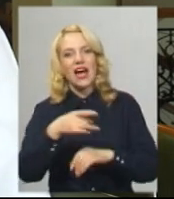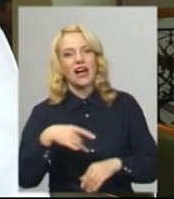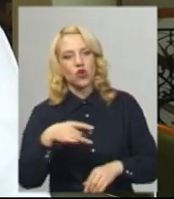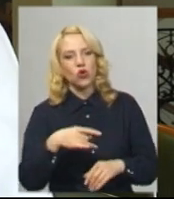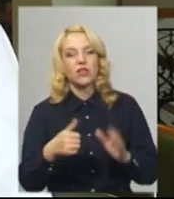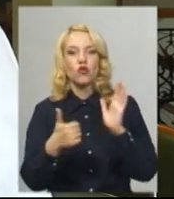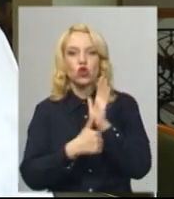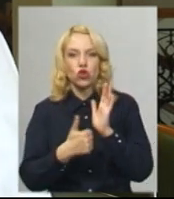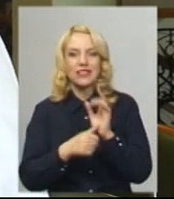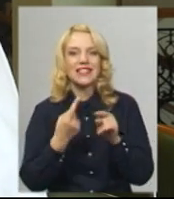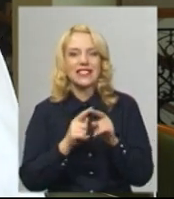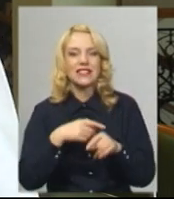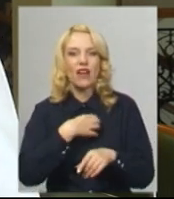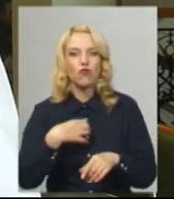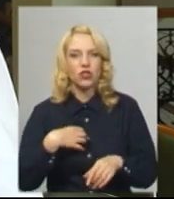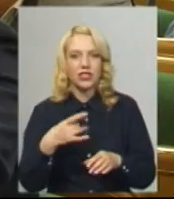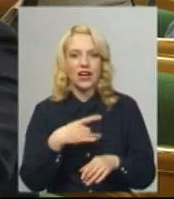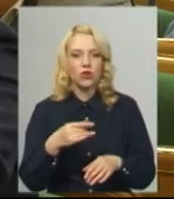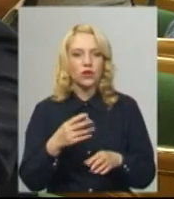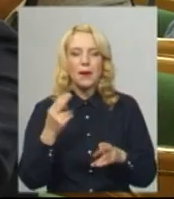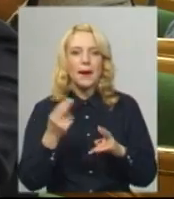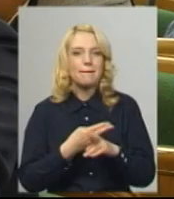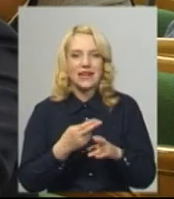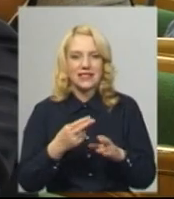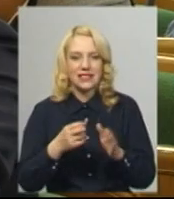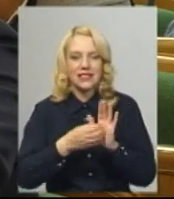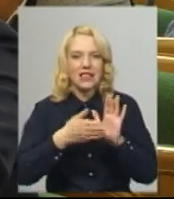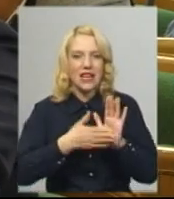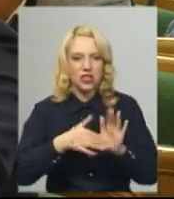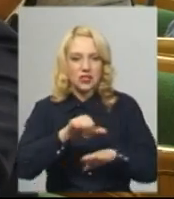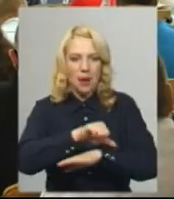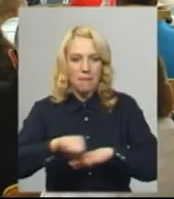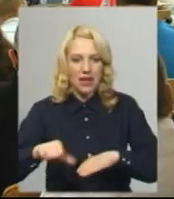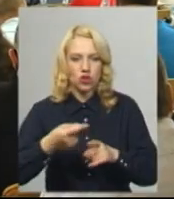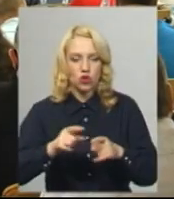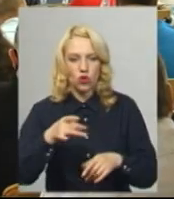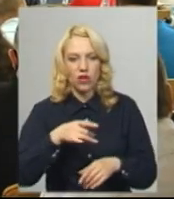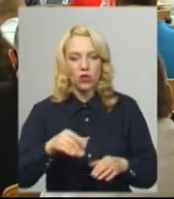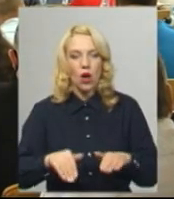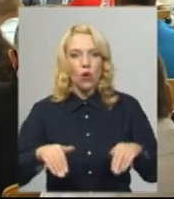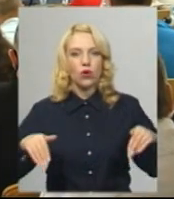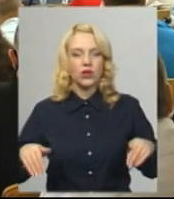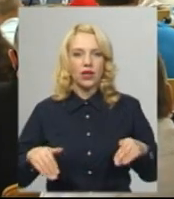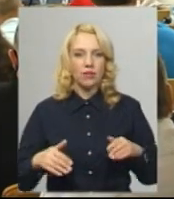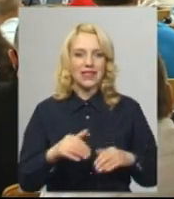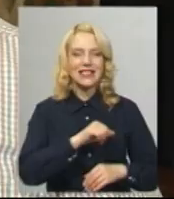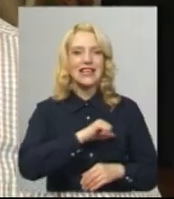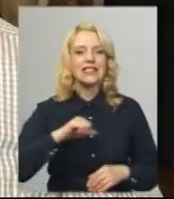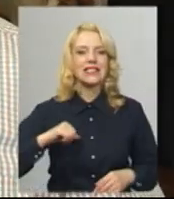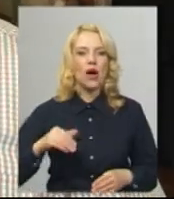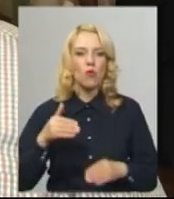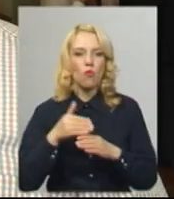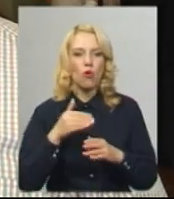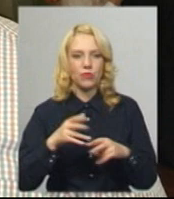це Славузький район, без зазначення меж цього району. Утримався від голосування депутат облоради фракції об'єднання «Самопоміч» Микола